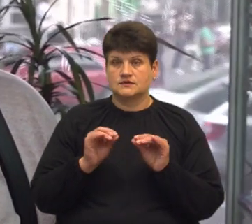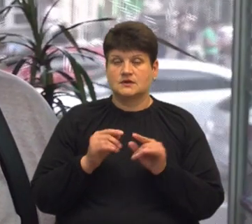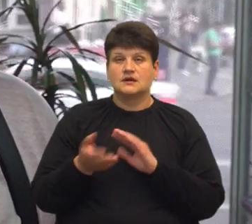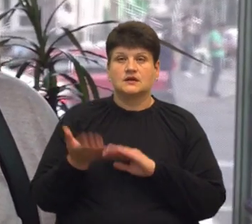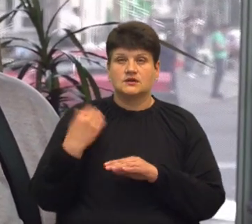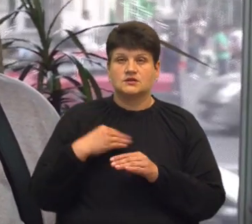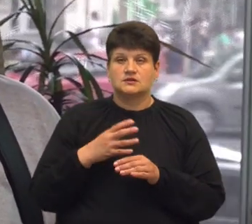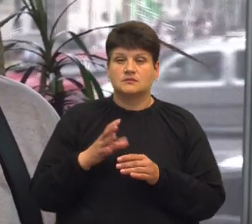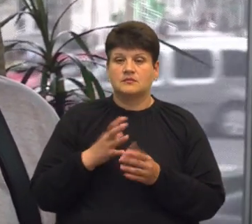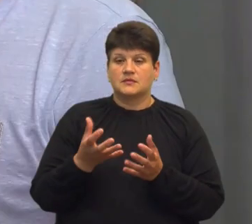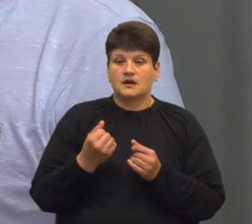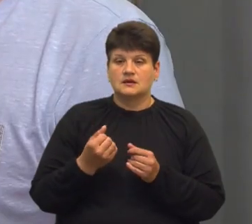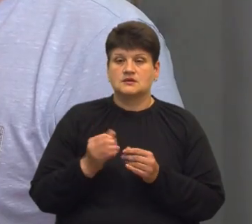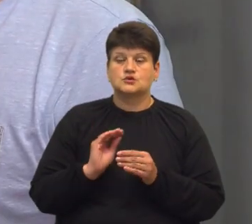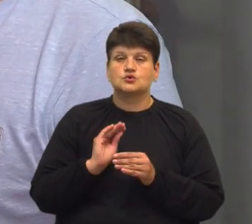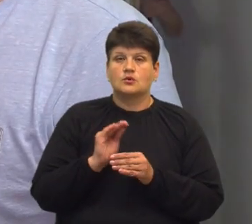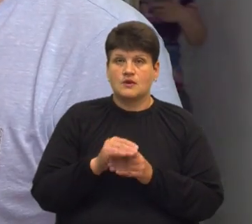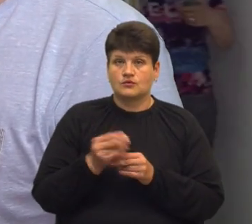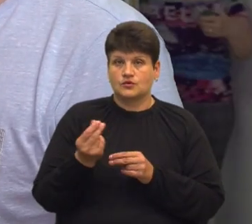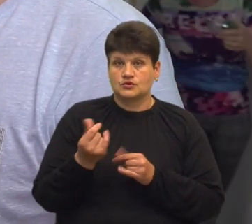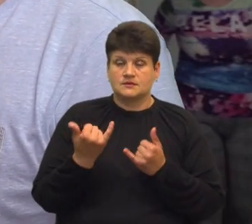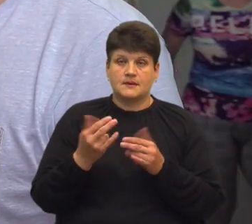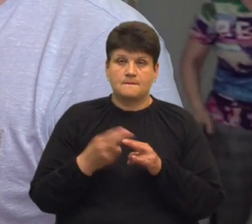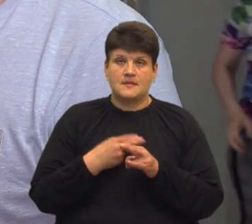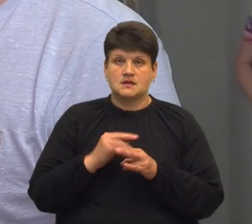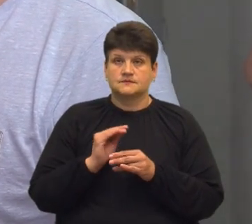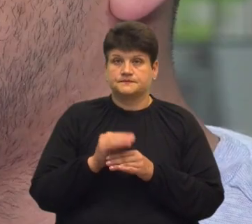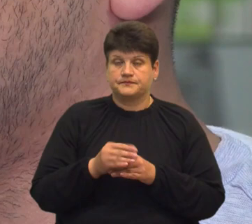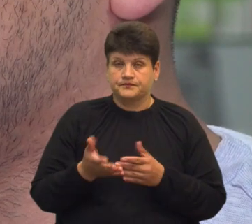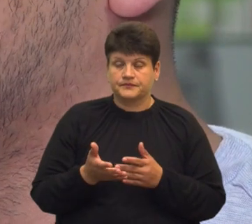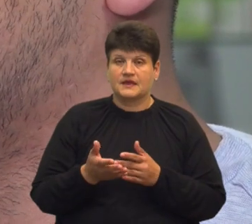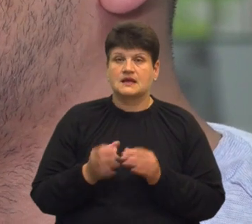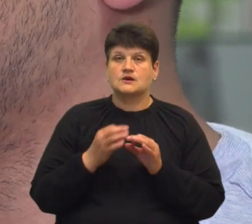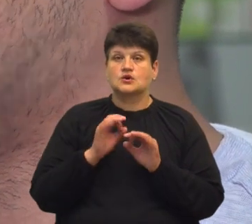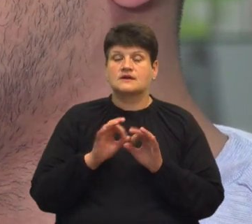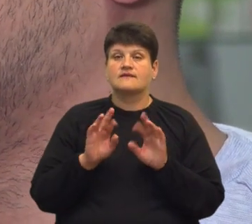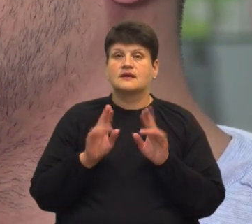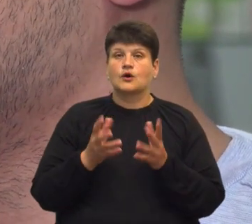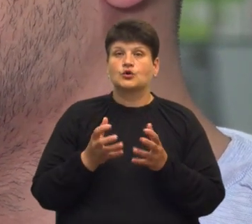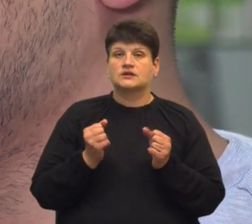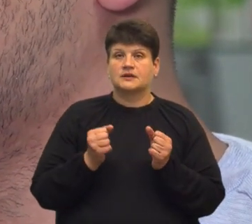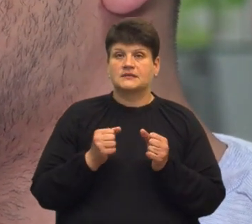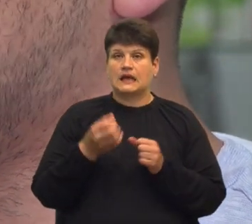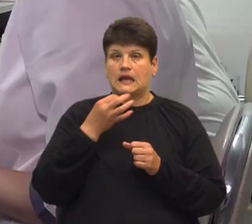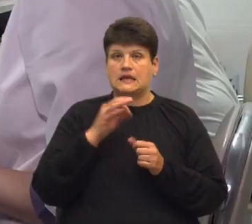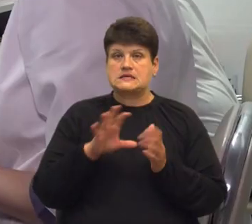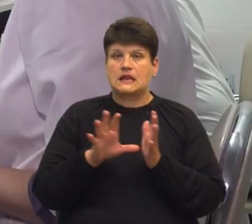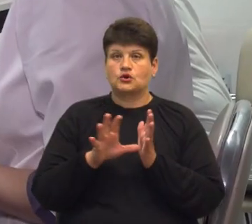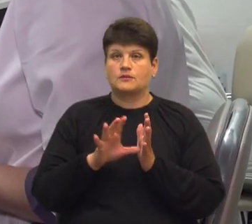доплату і тепер – з доплату. Фармацевт Сергій Березовський розповів, як отримати ліки за електронним рецептом.